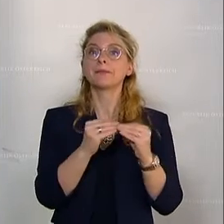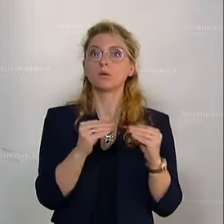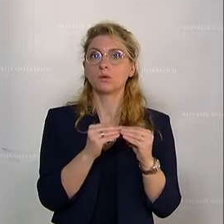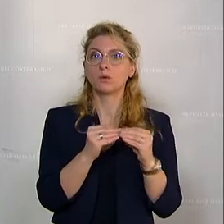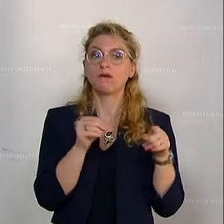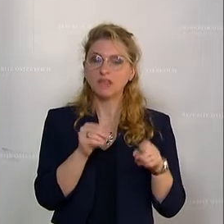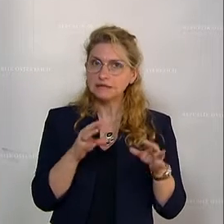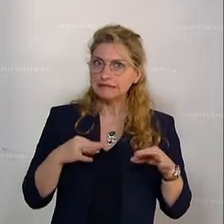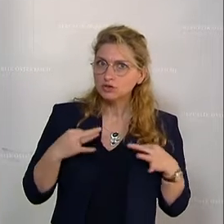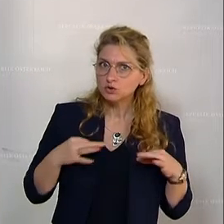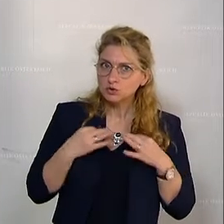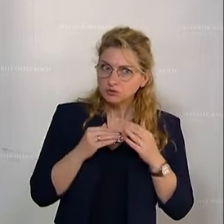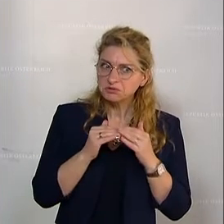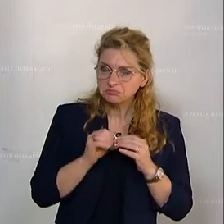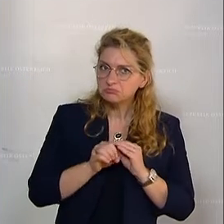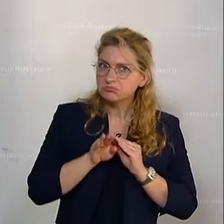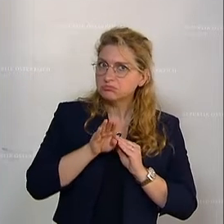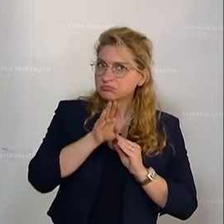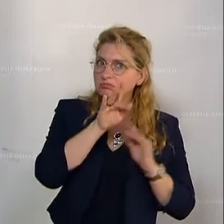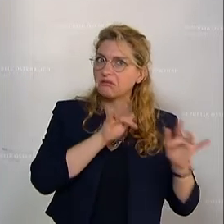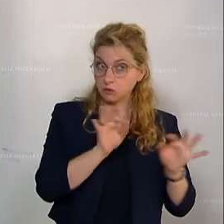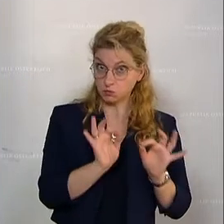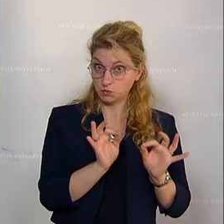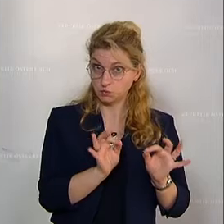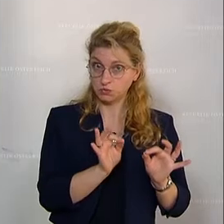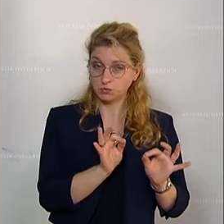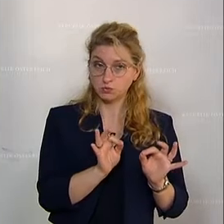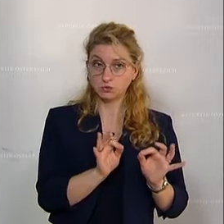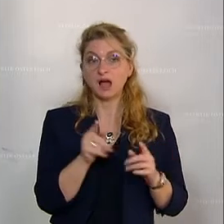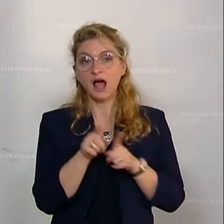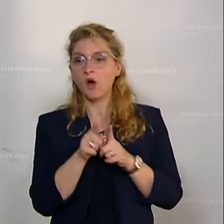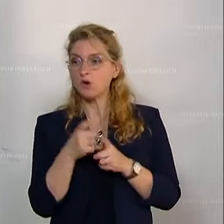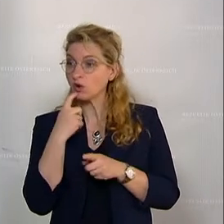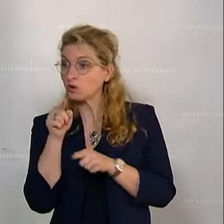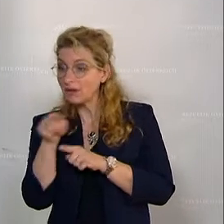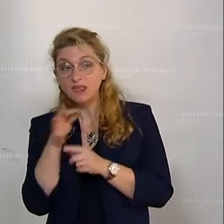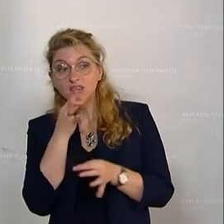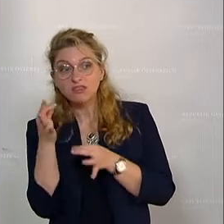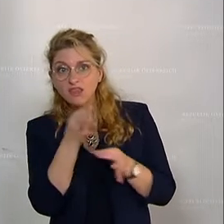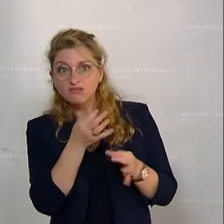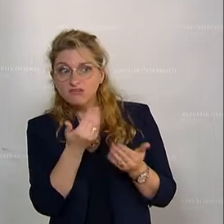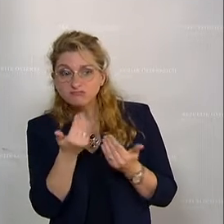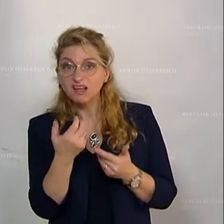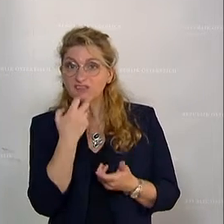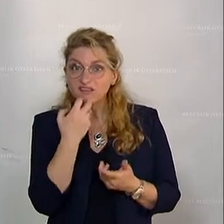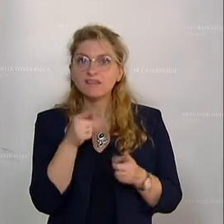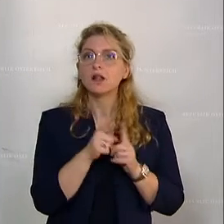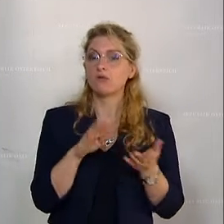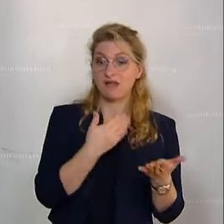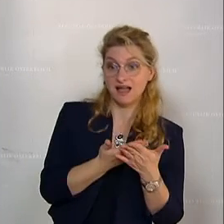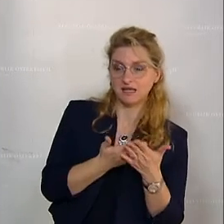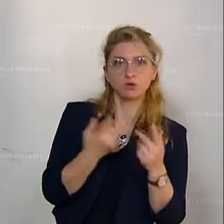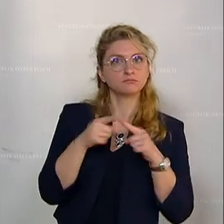gesundes Wachstum zeigt und das ist gut so. Die Nachfrage und das Angebot soll da immer harmonisch